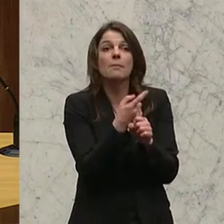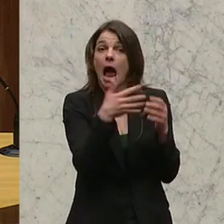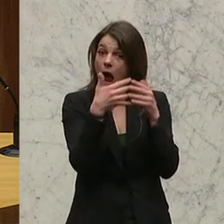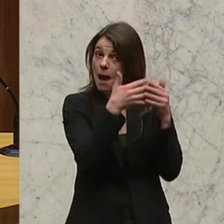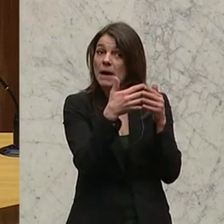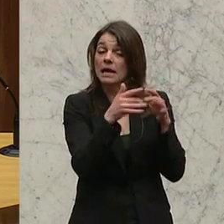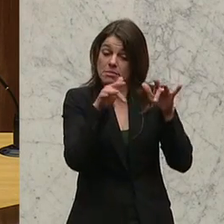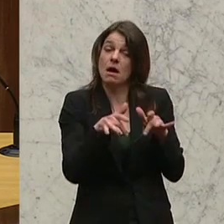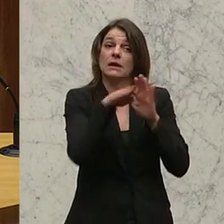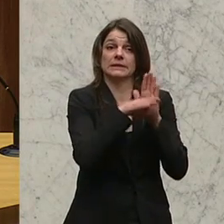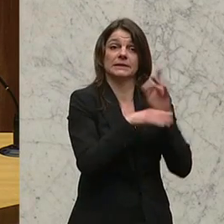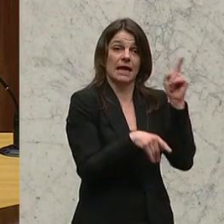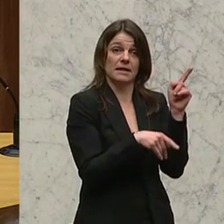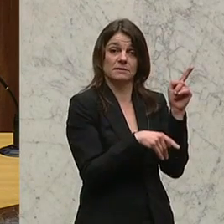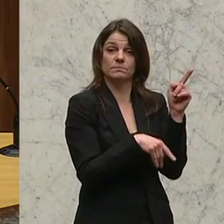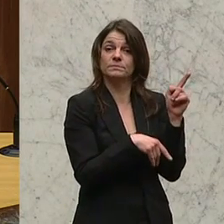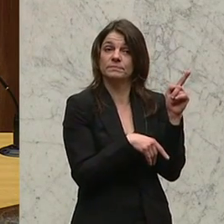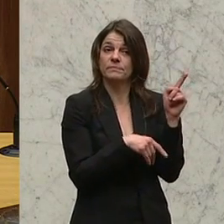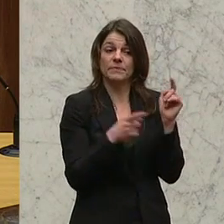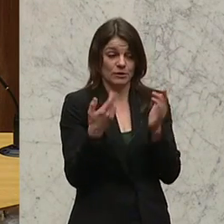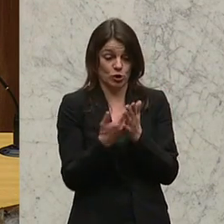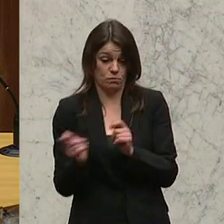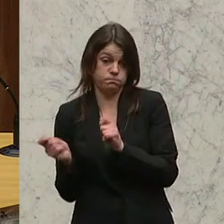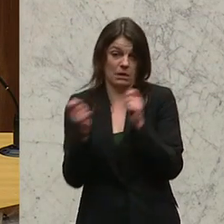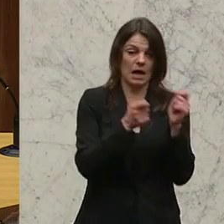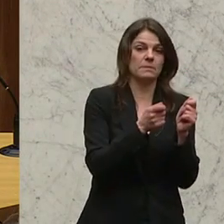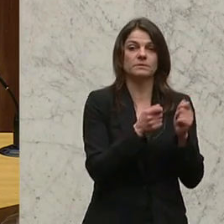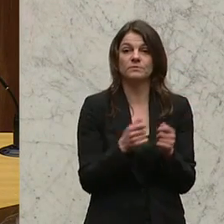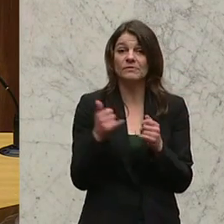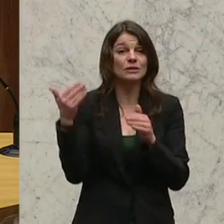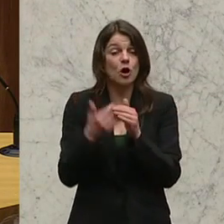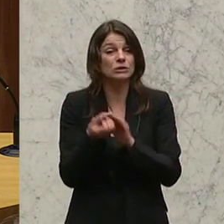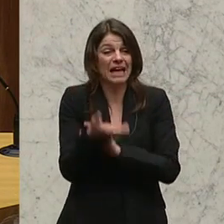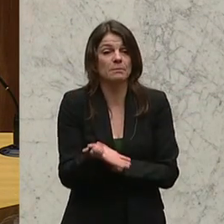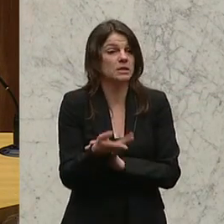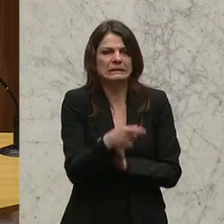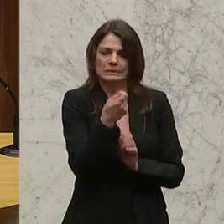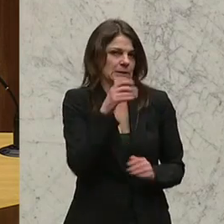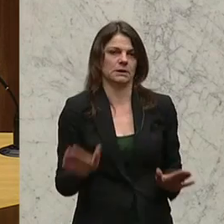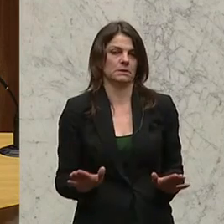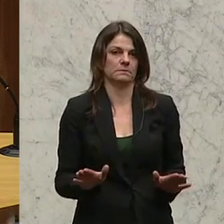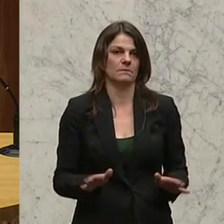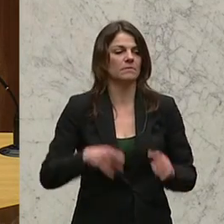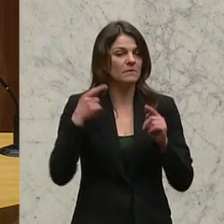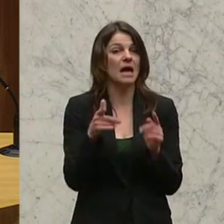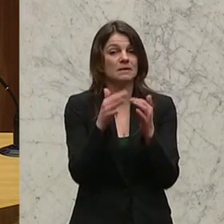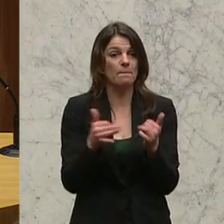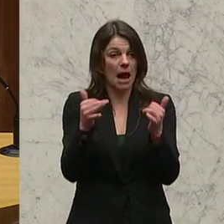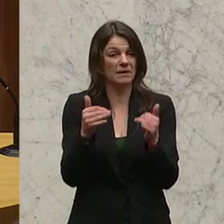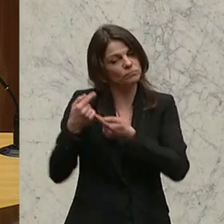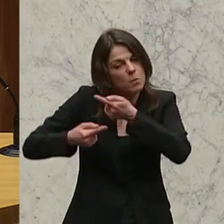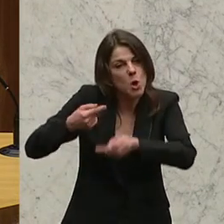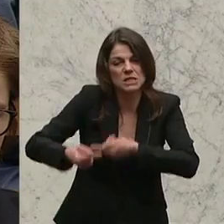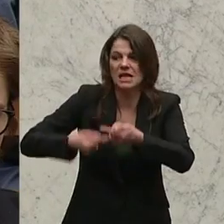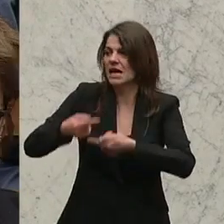In Amerika ein Gesetz, das so eingebracht wird, wie es zum Schluss rauskommt, gibt es de facto nicht. Dort ist es ein parlamentarischer